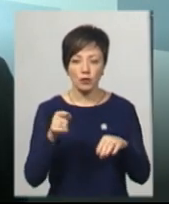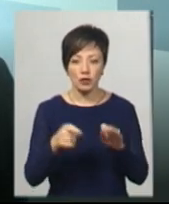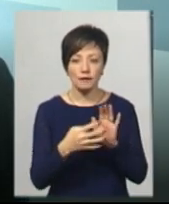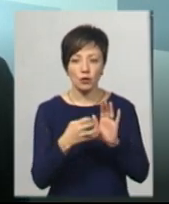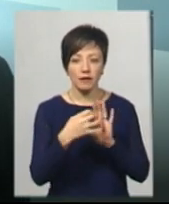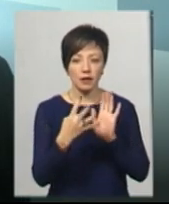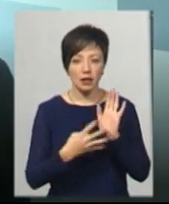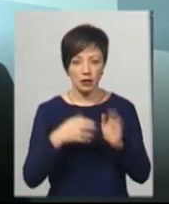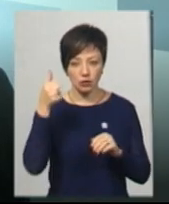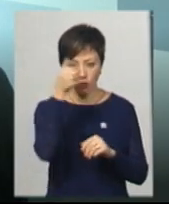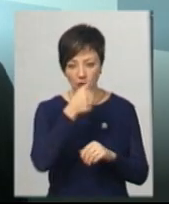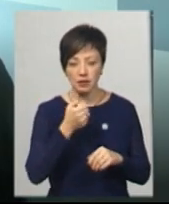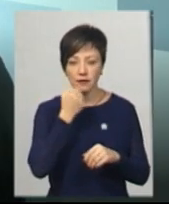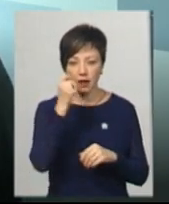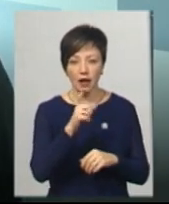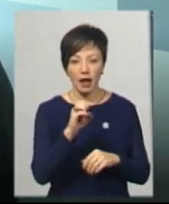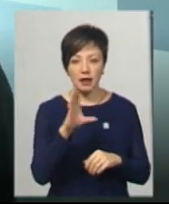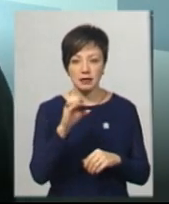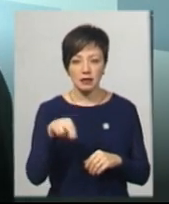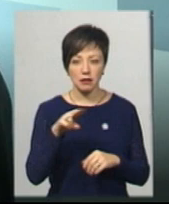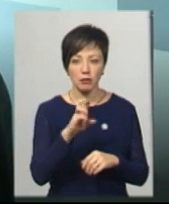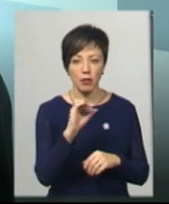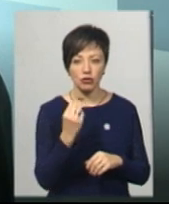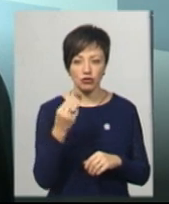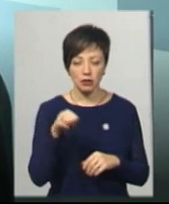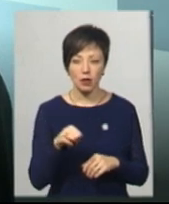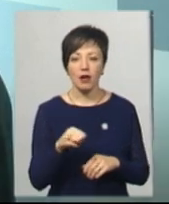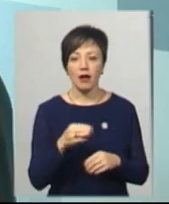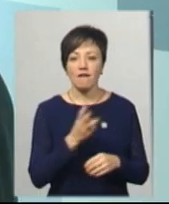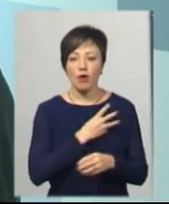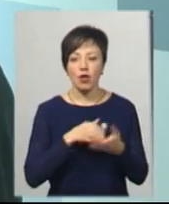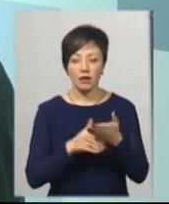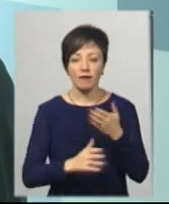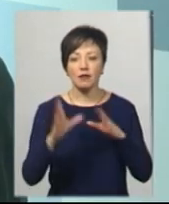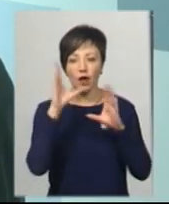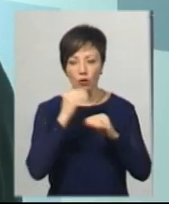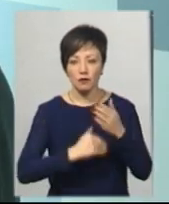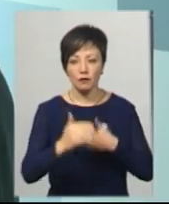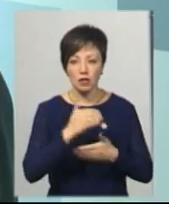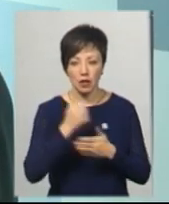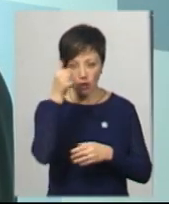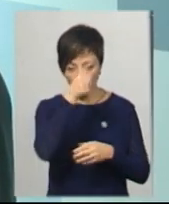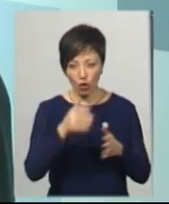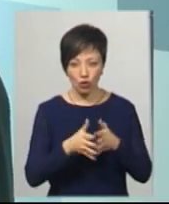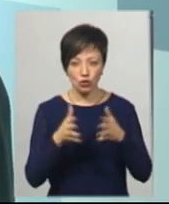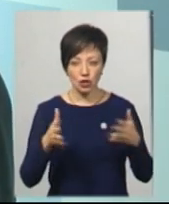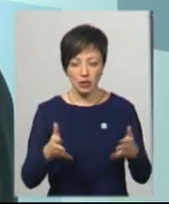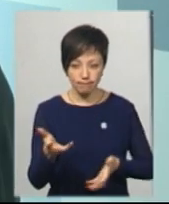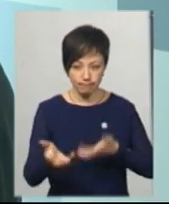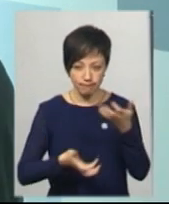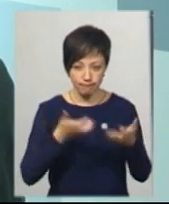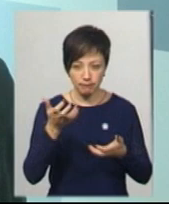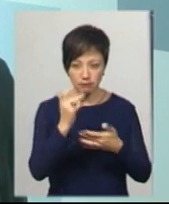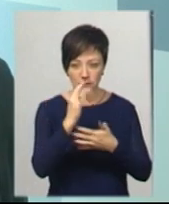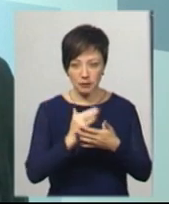завдяки Хесетбешт і волонтерам вдалося в останні роки суттєво розширити і підняти,